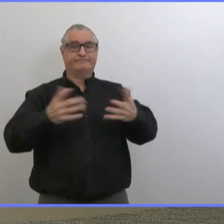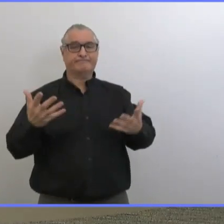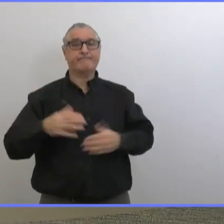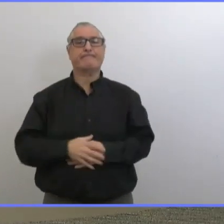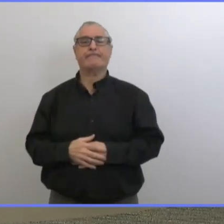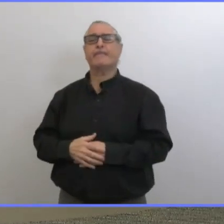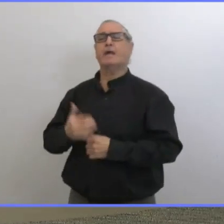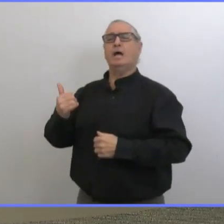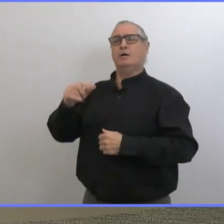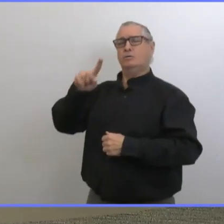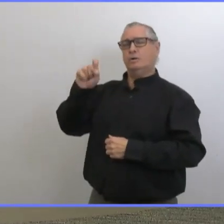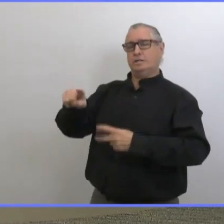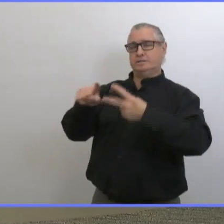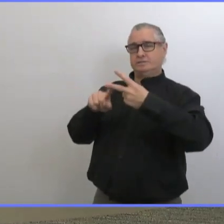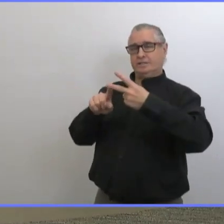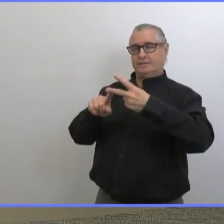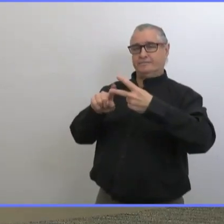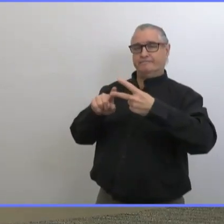je suis aussi curieuse